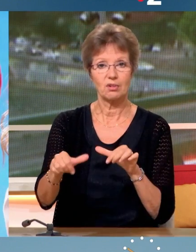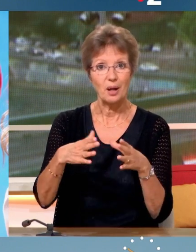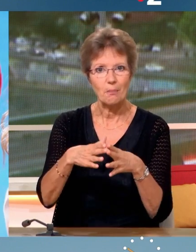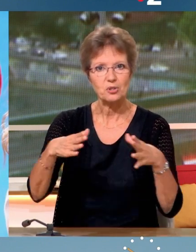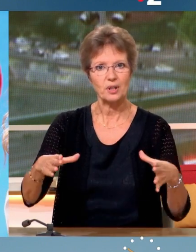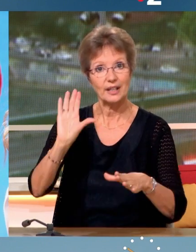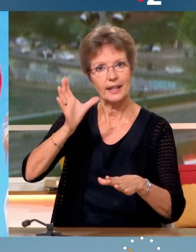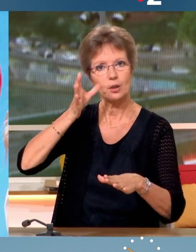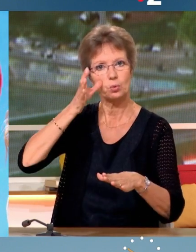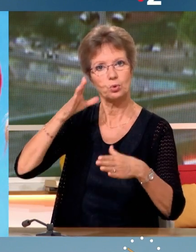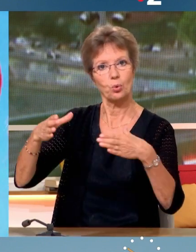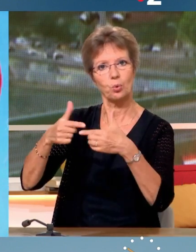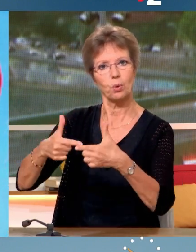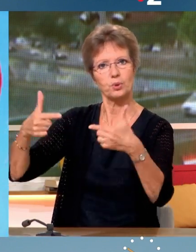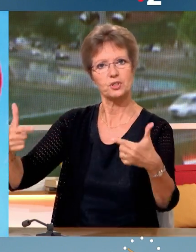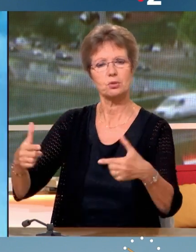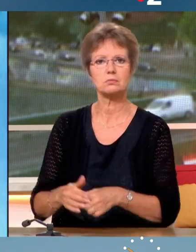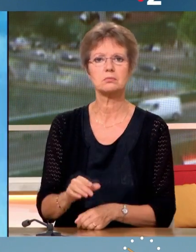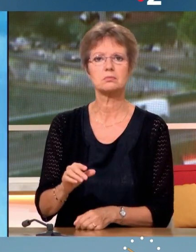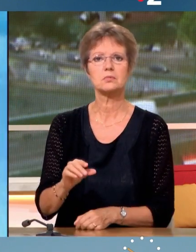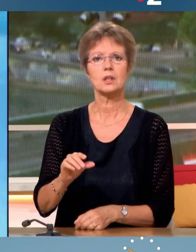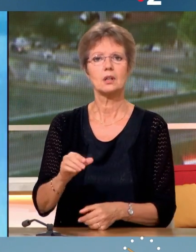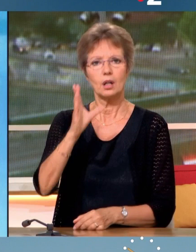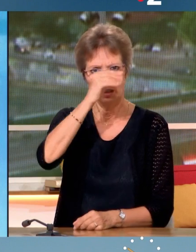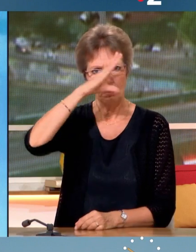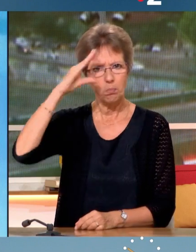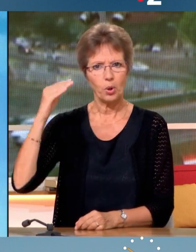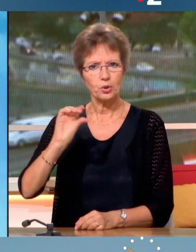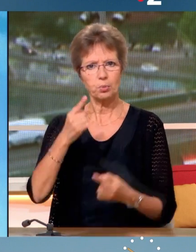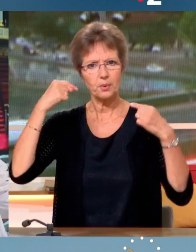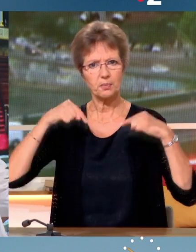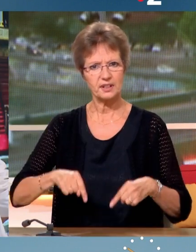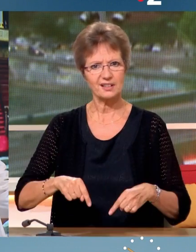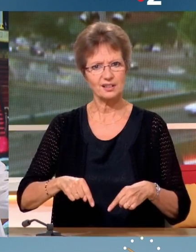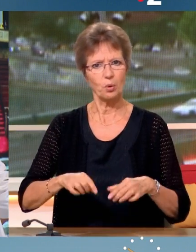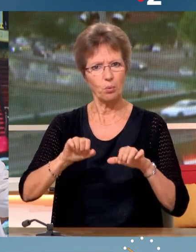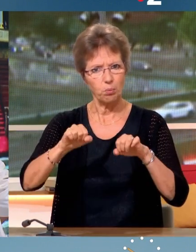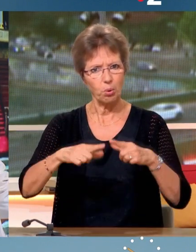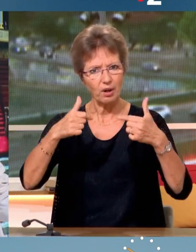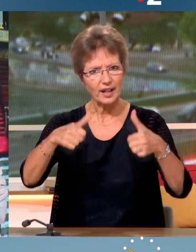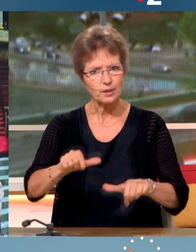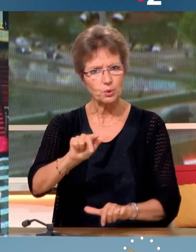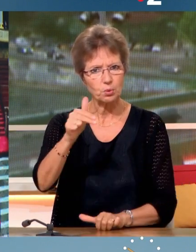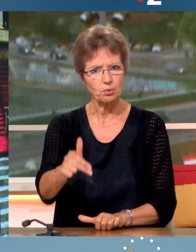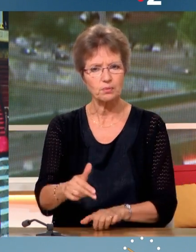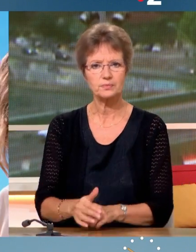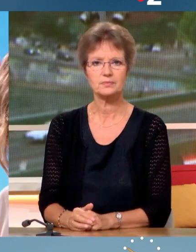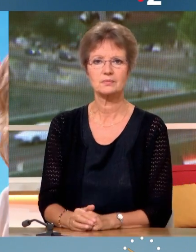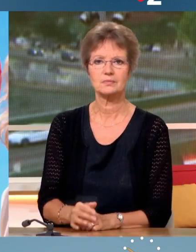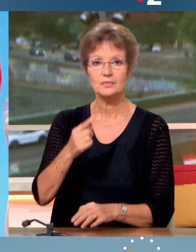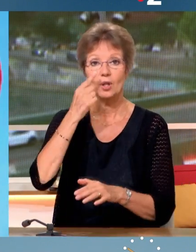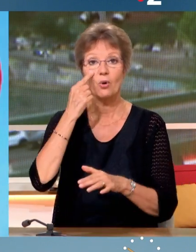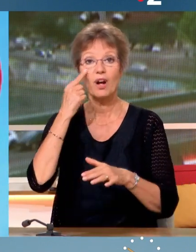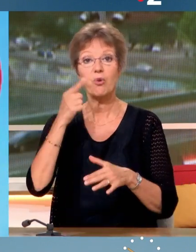écoute son opposition. Est-ce qu'Elisabeth Borne peut rester au poste de Premier ministre ? À la limite, ce qui m'intéresse, c'est la politique qu'elle